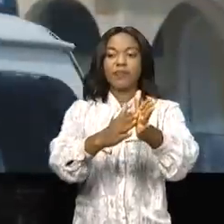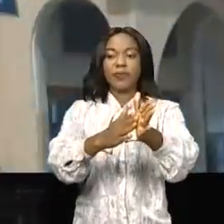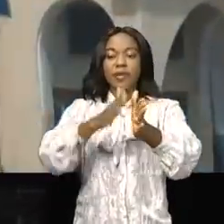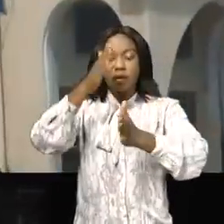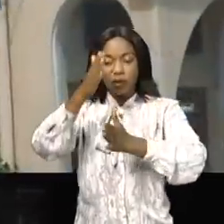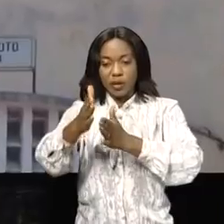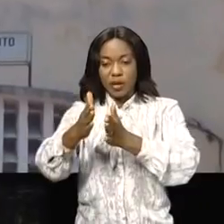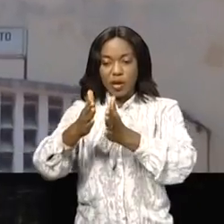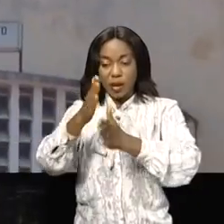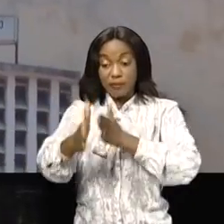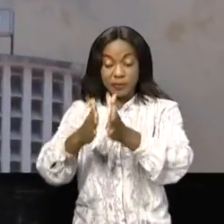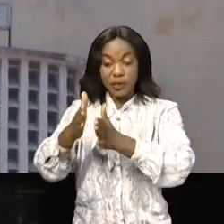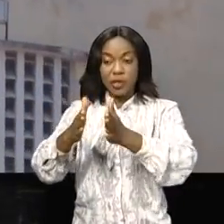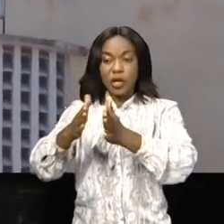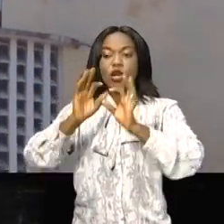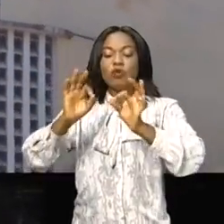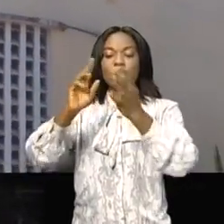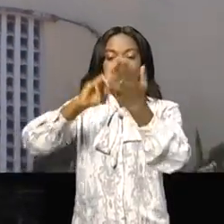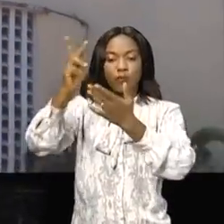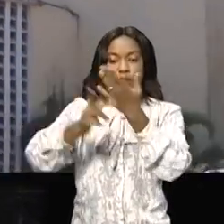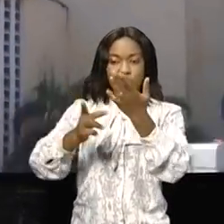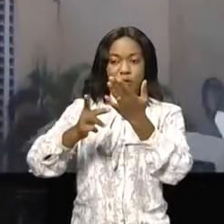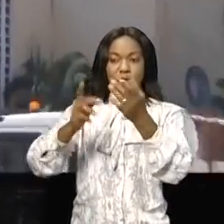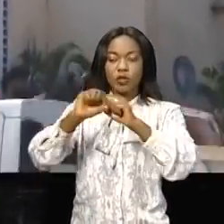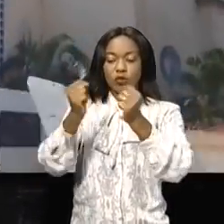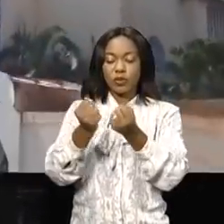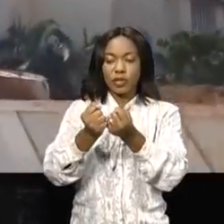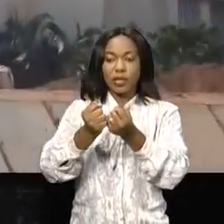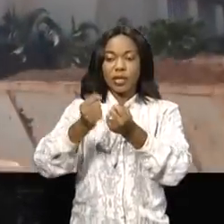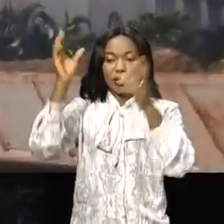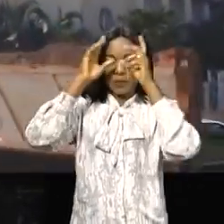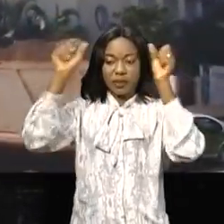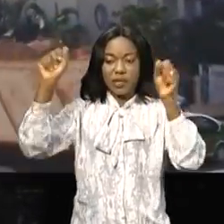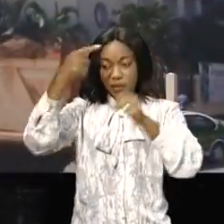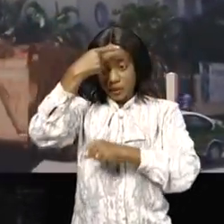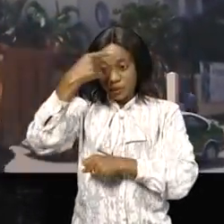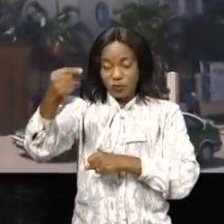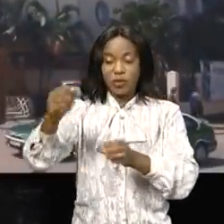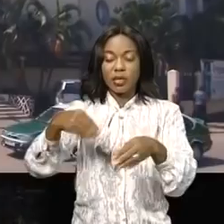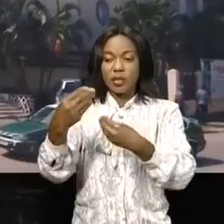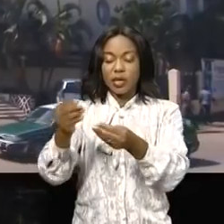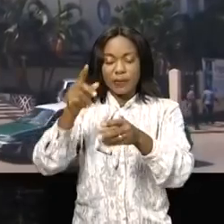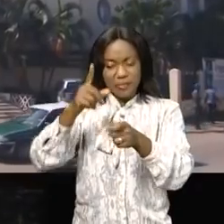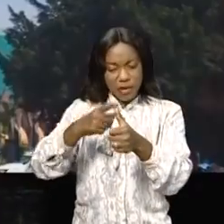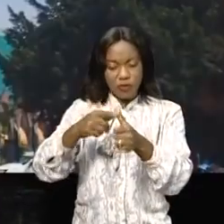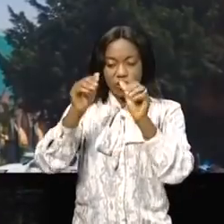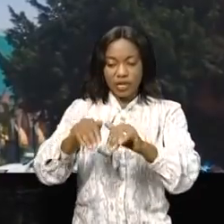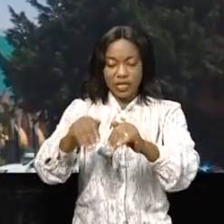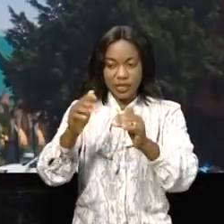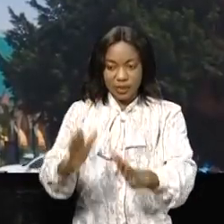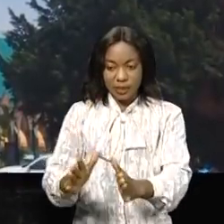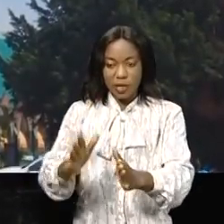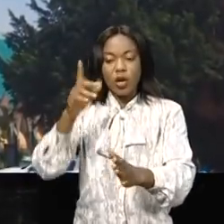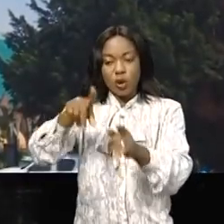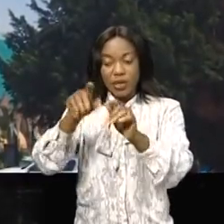nouveaux projets de société du président de la République du Congo qui donnent la priorité à l'agriculture pour la